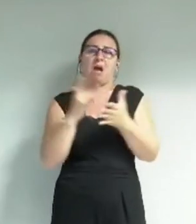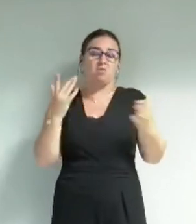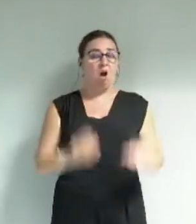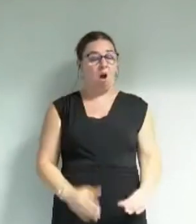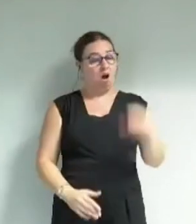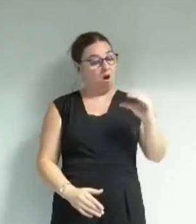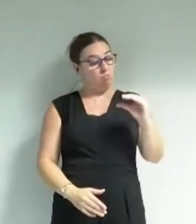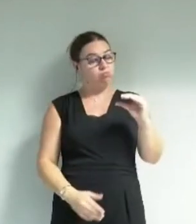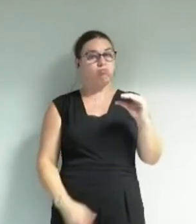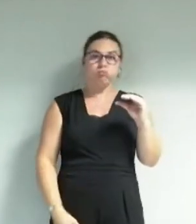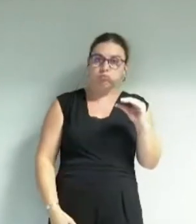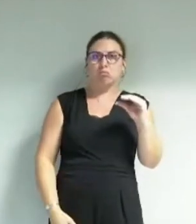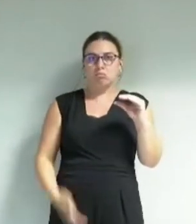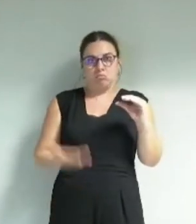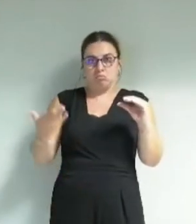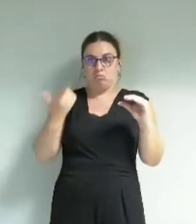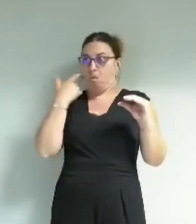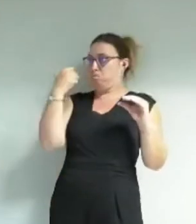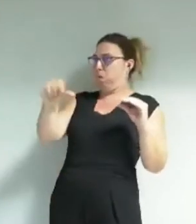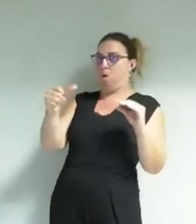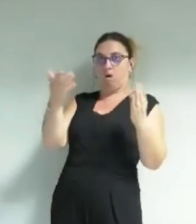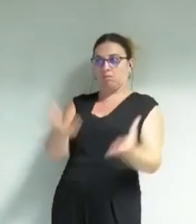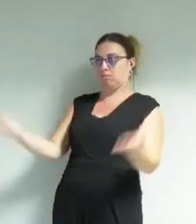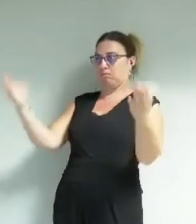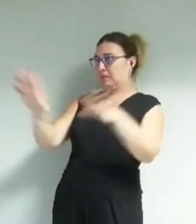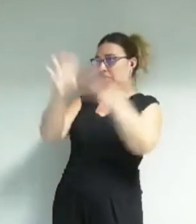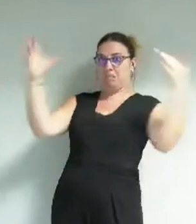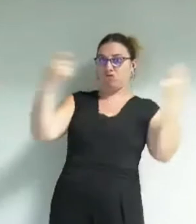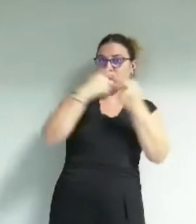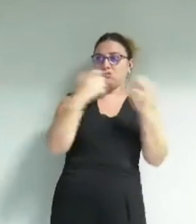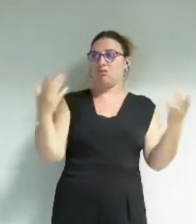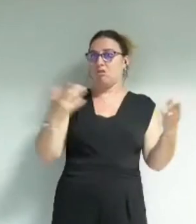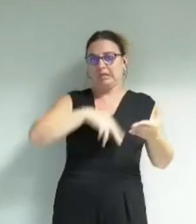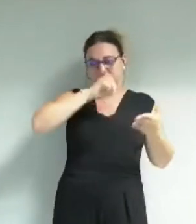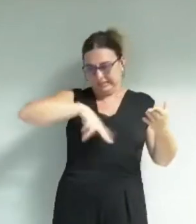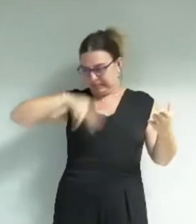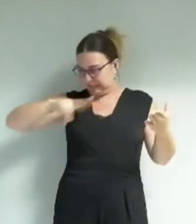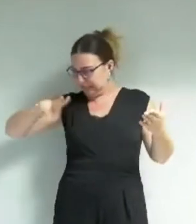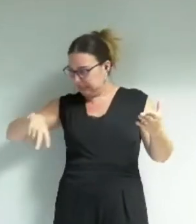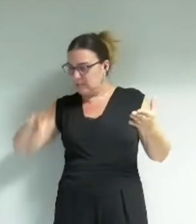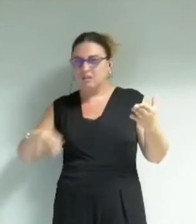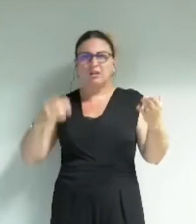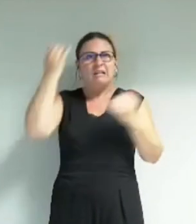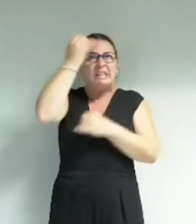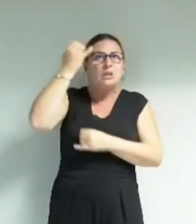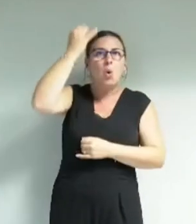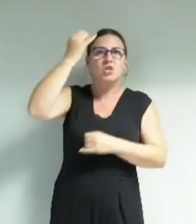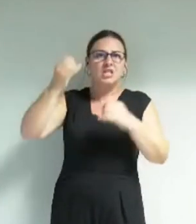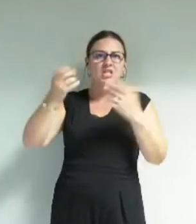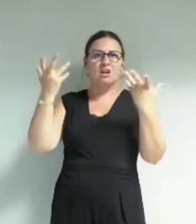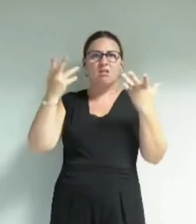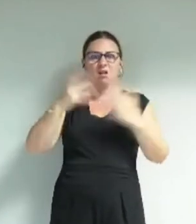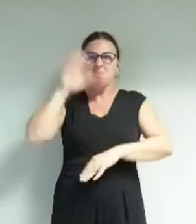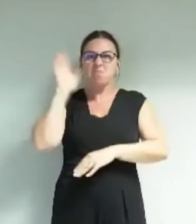ça montre ce que vous êtes ce qu'elle décrit c'est une vision idéologique une méthode